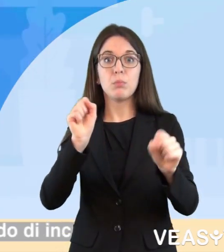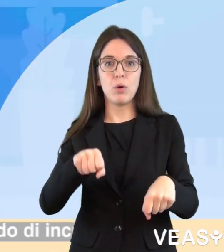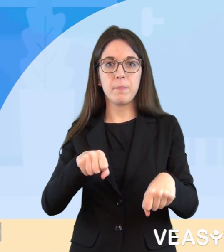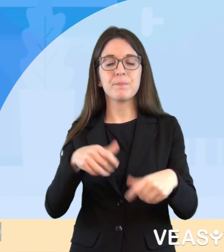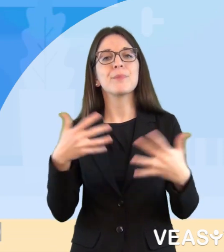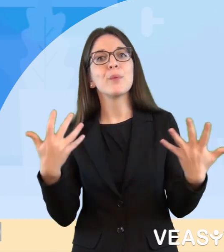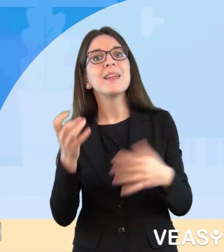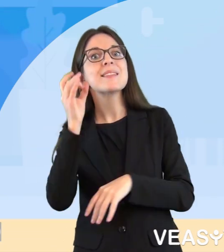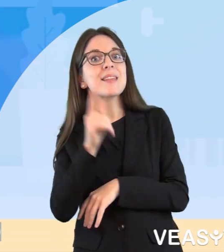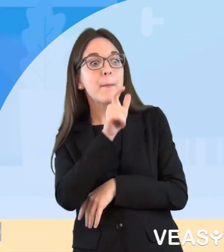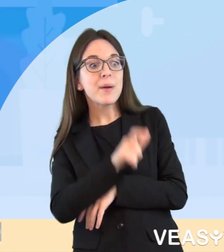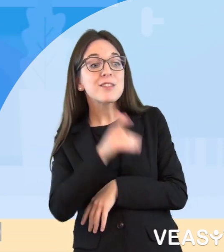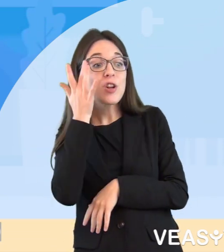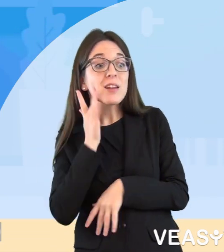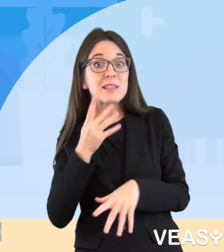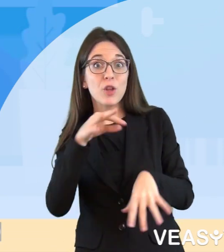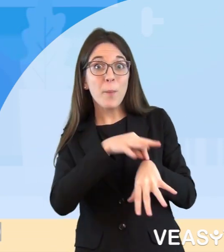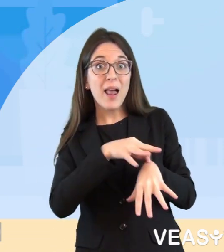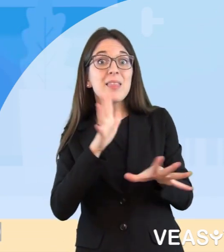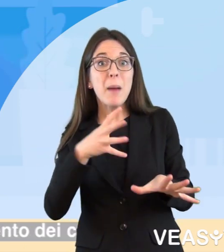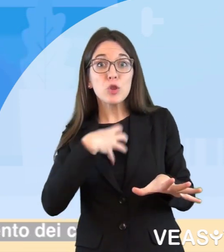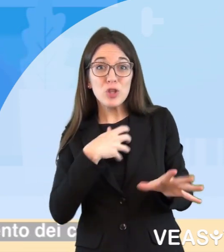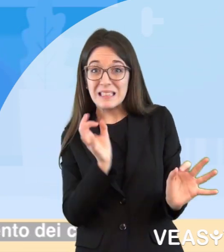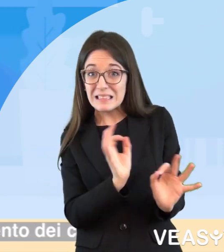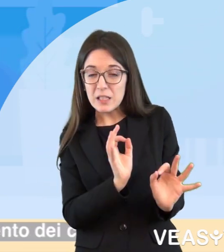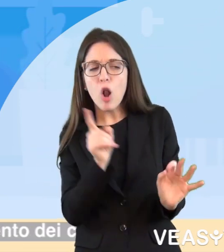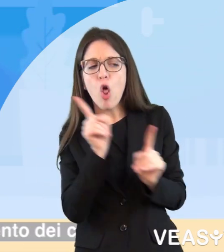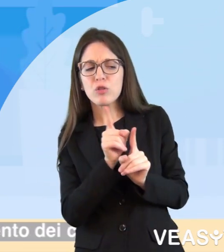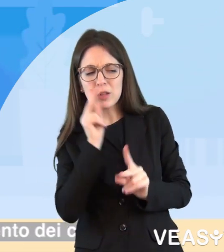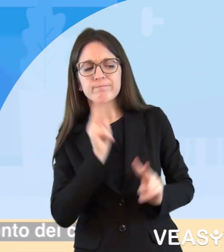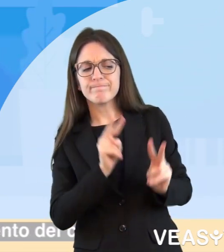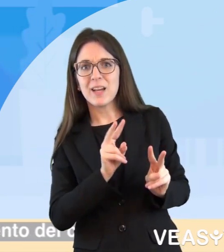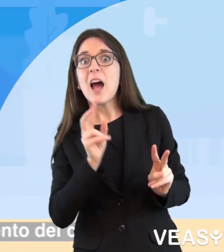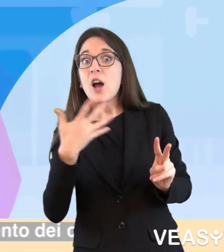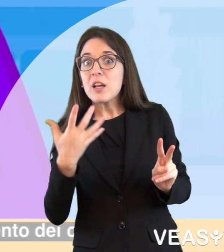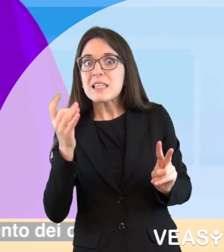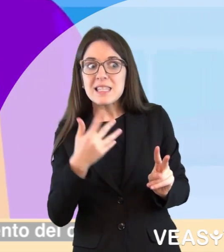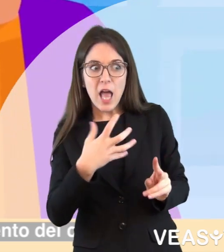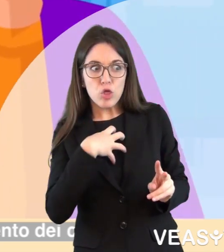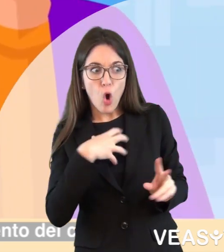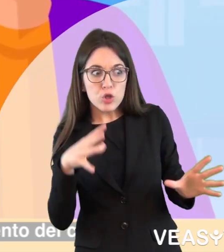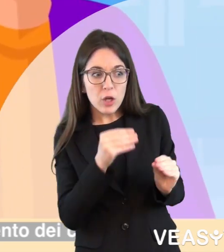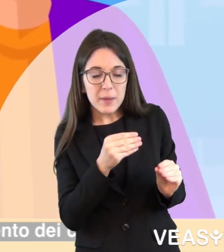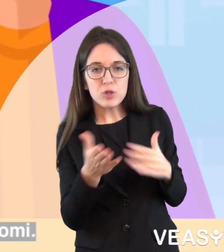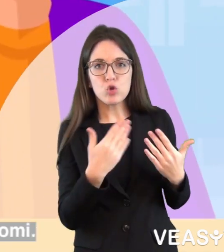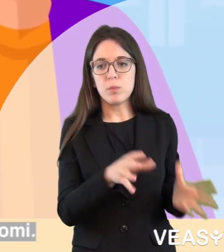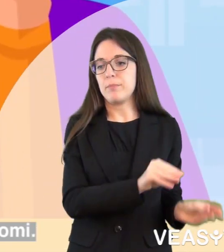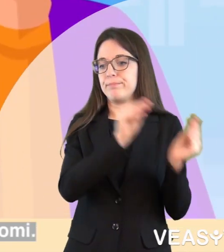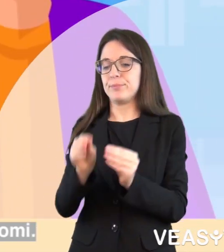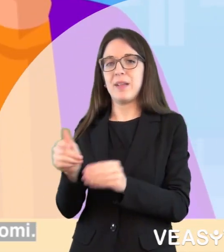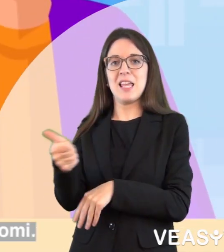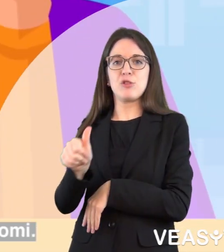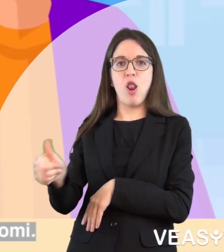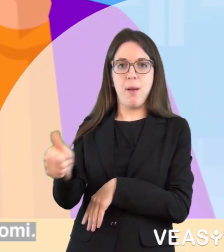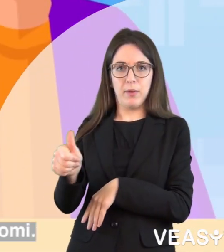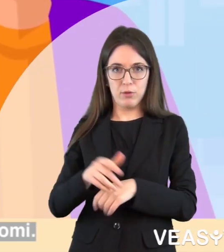periodo di incubazione anche se il soggetto è asintomatico, al fine di intervenire immediatamente con l'isolamento dei contatti se si